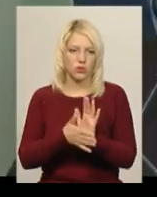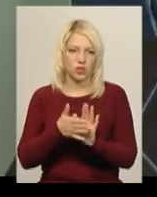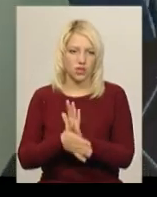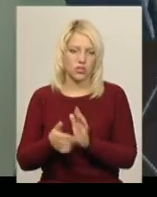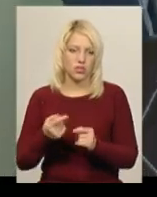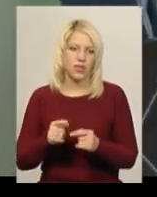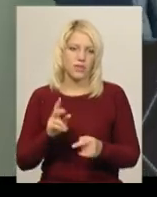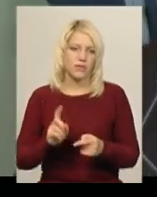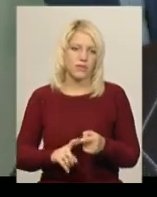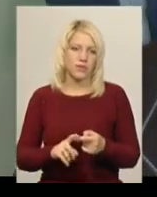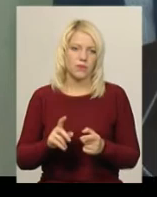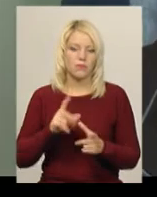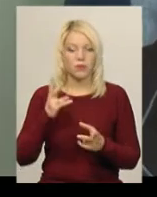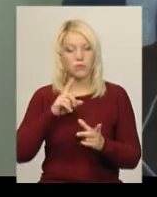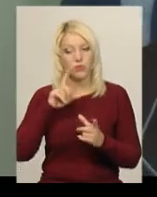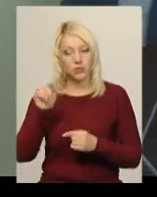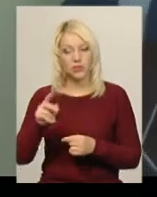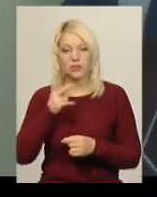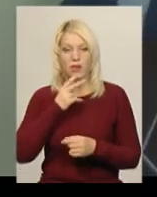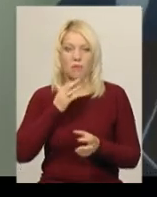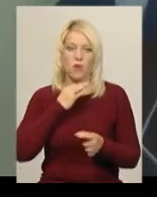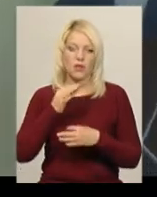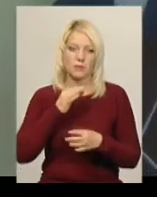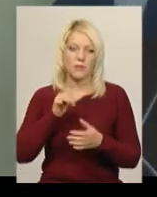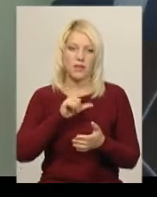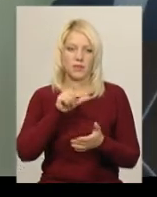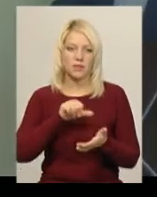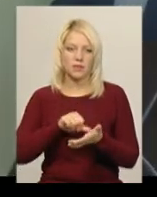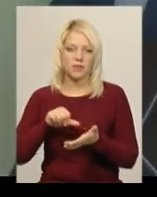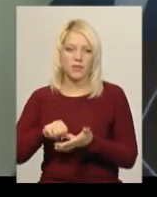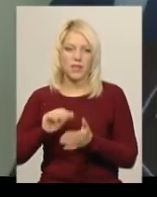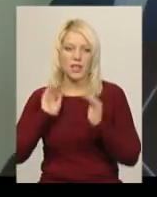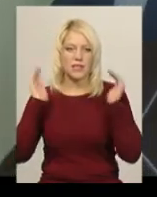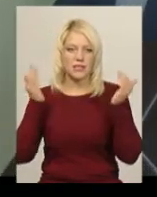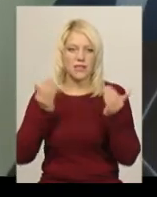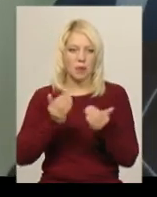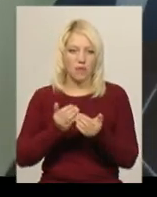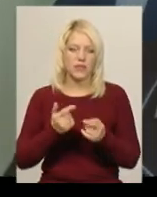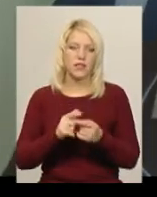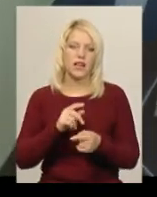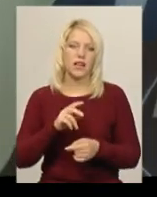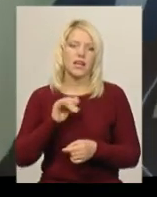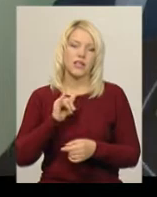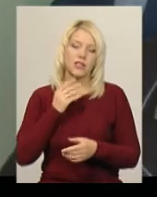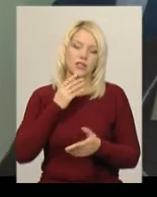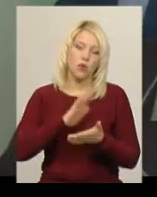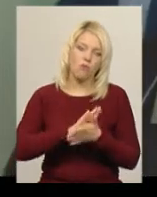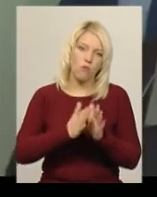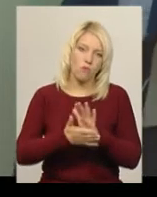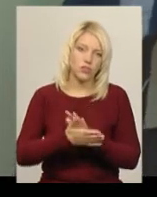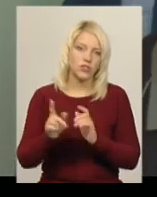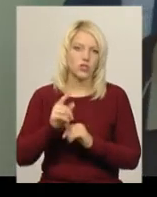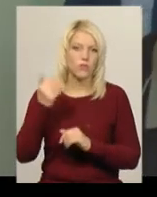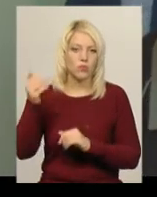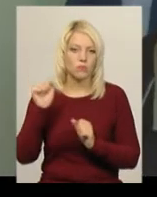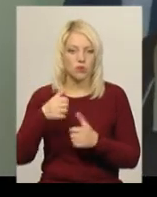поспілкуватися з представниками заповідника Сеневір, домовитися, щоб вони